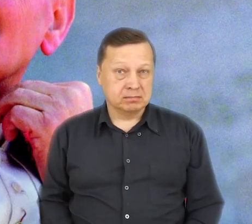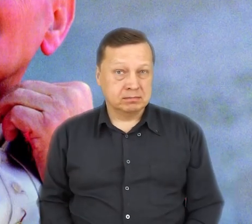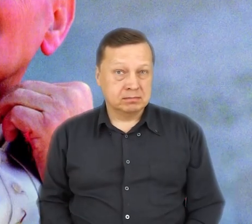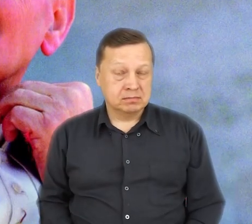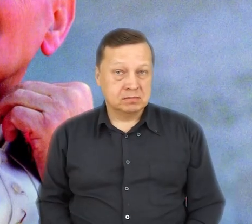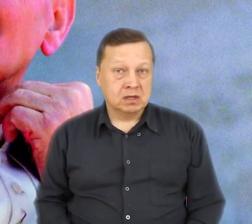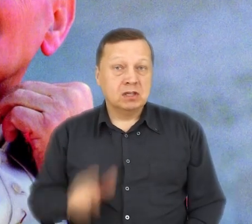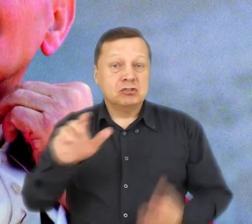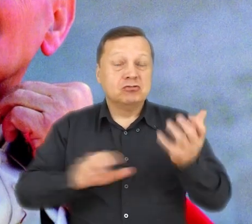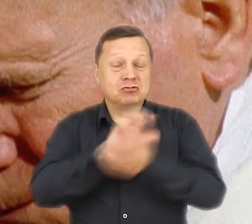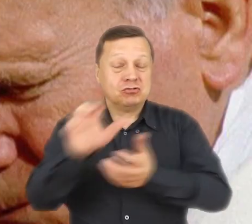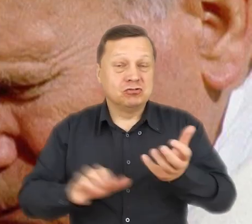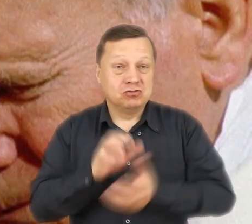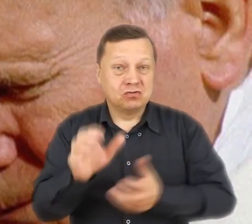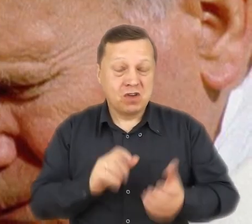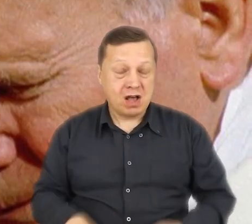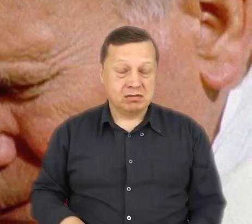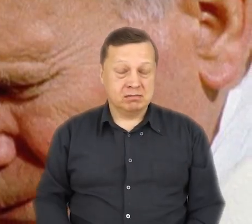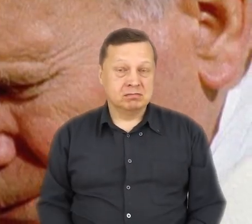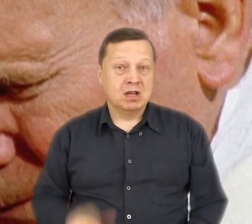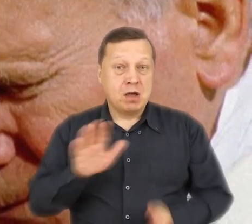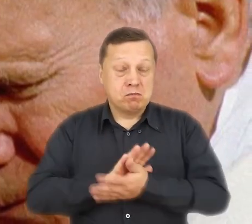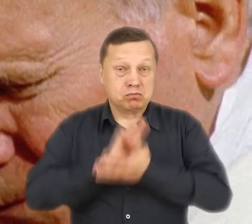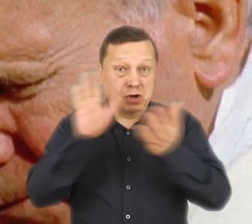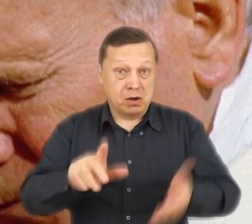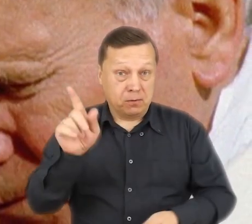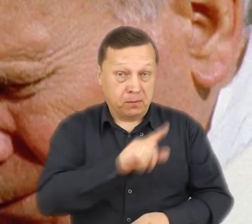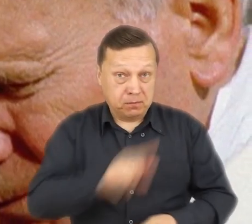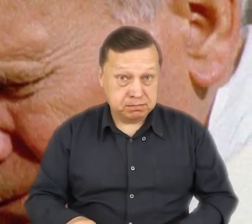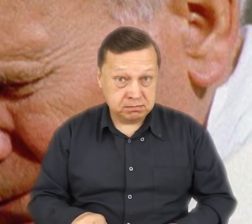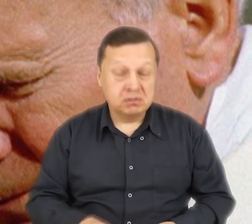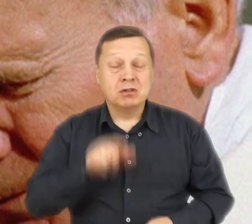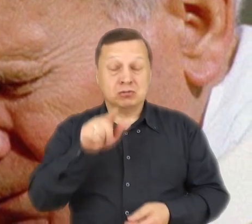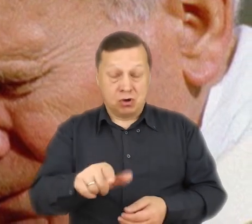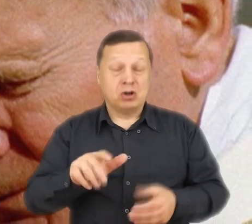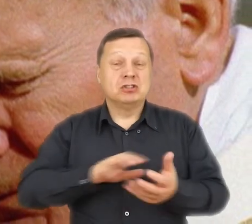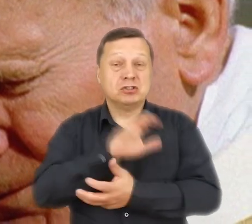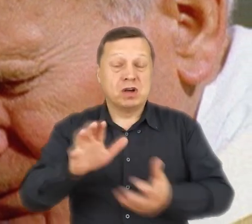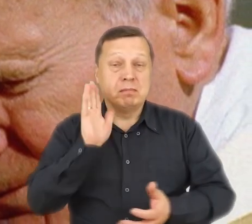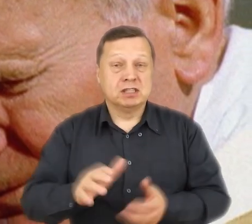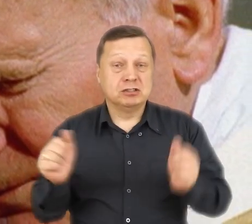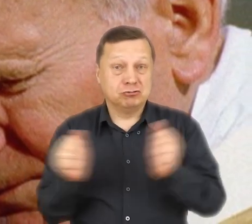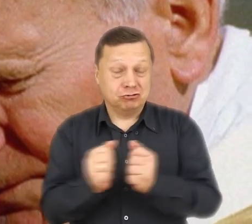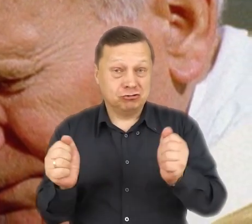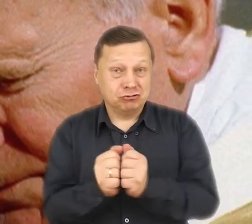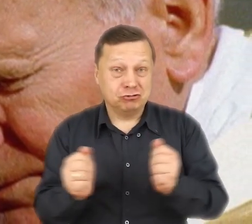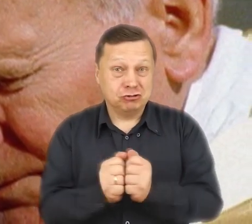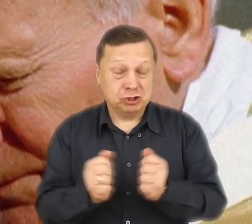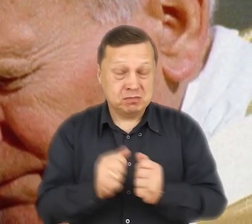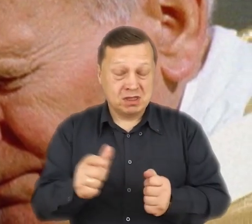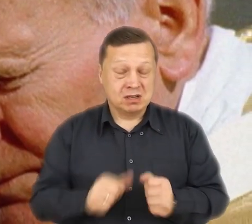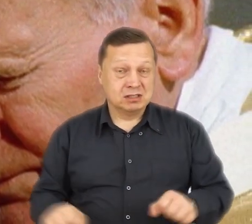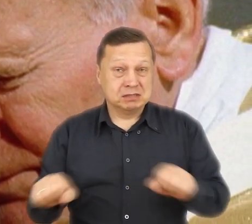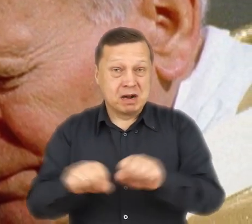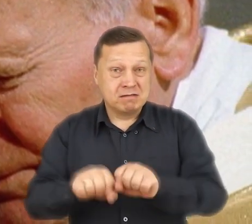między ludźmi. Świat, z którego wyeliminujemy przebaczenie, może być światem zimnej,